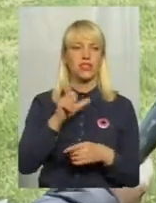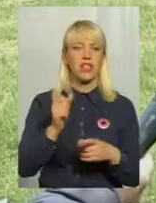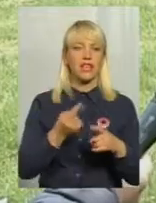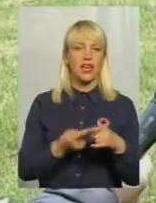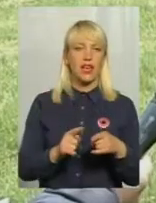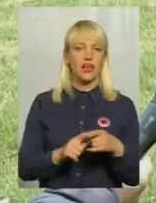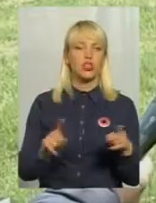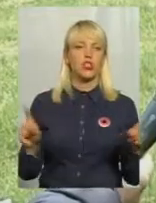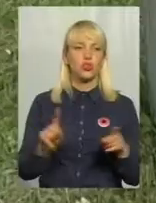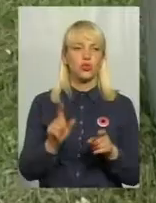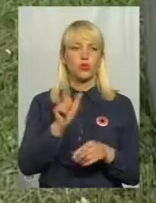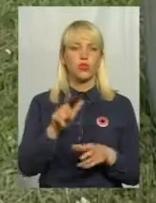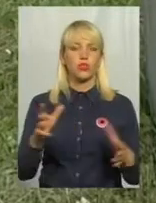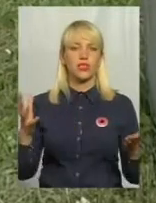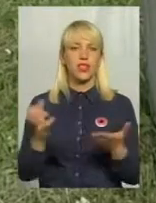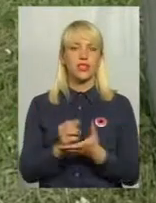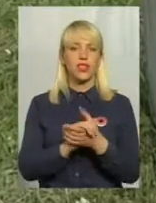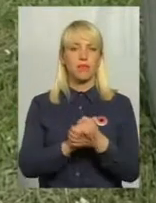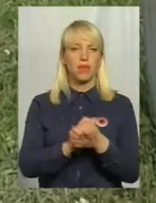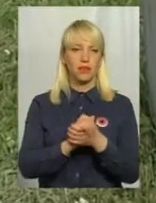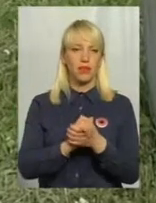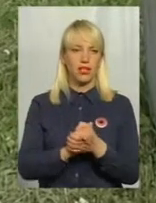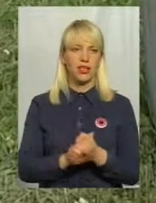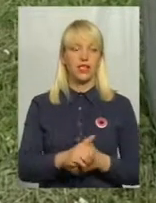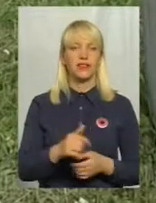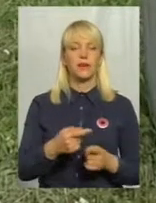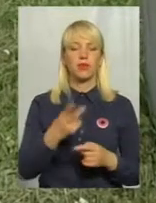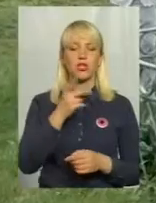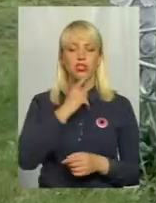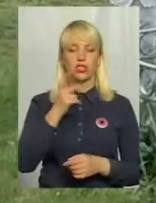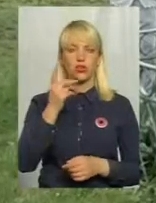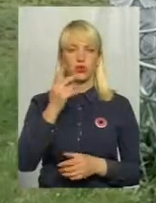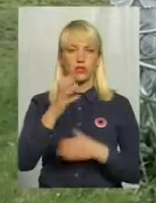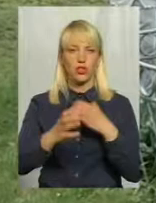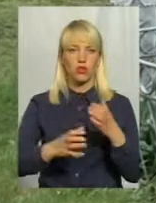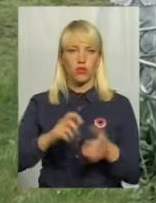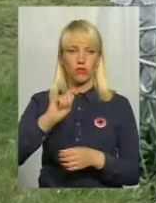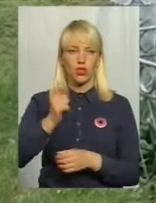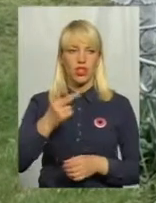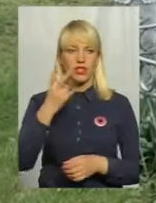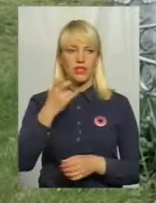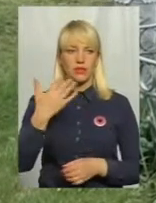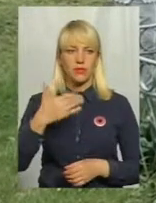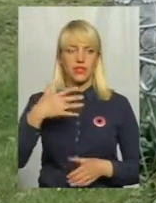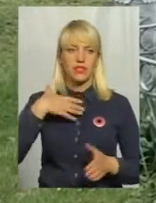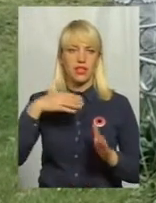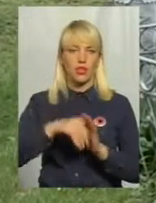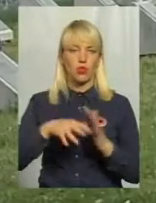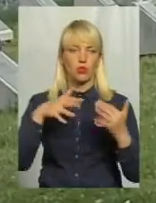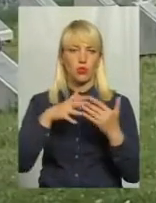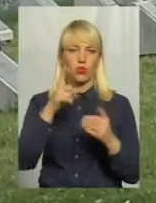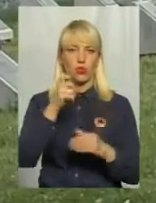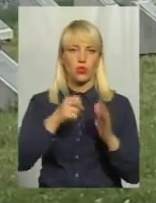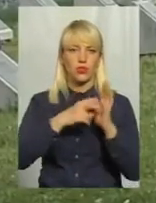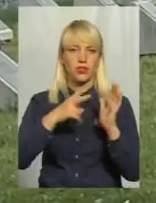примирення. Під час Другої світової війни 250 тисяч жителів Хмельницької області загинули у боях. 117 тисяч вивезли